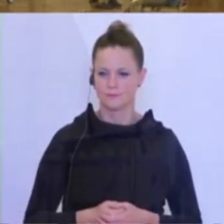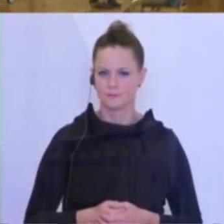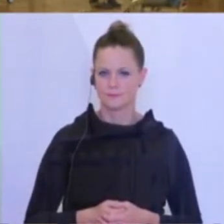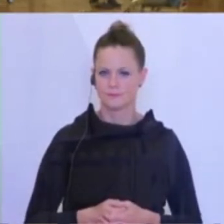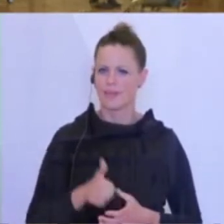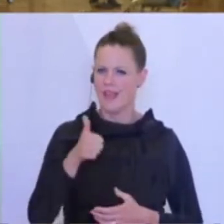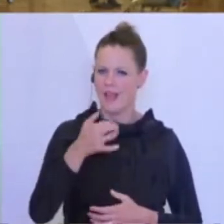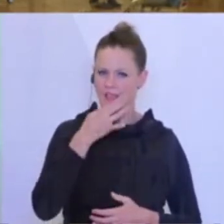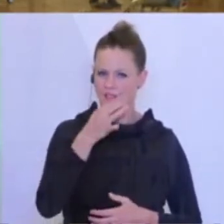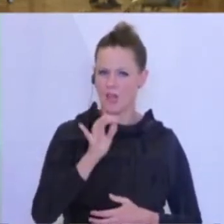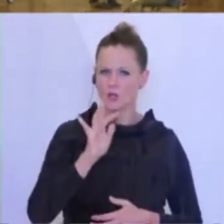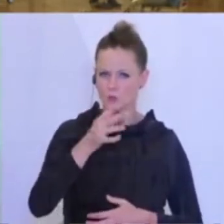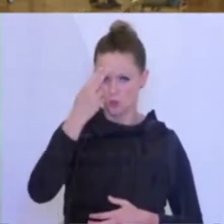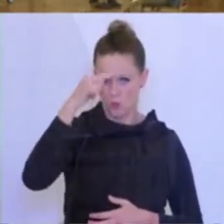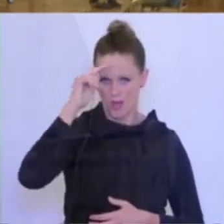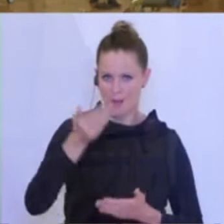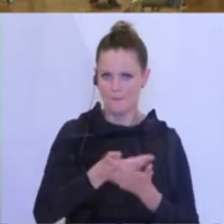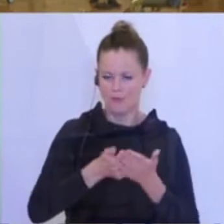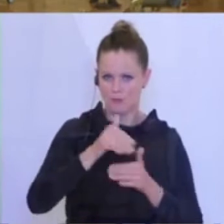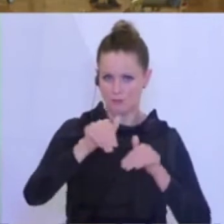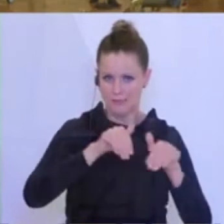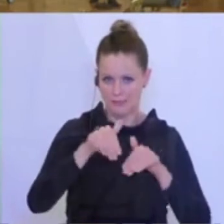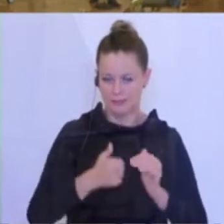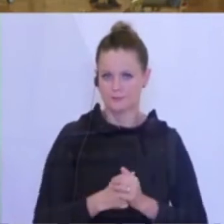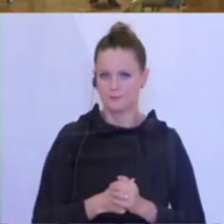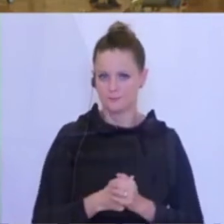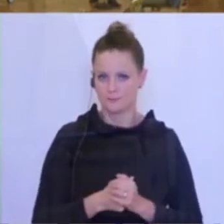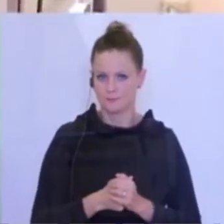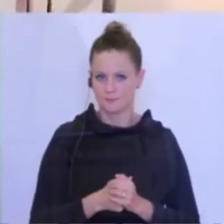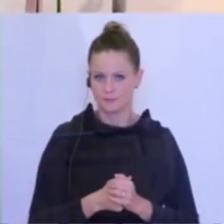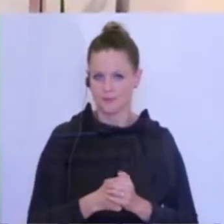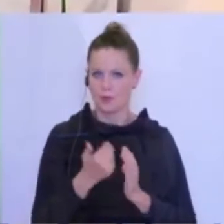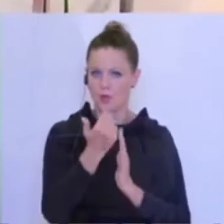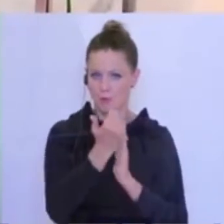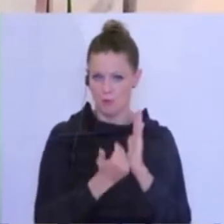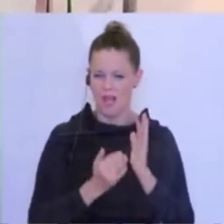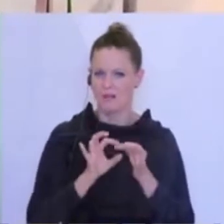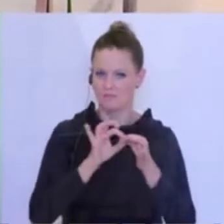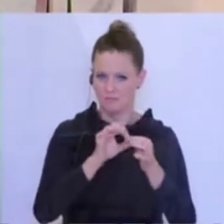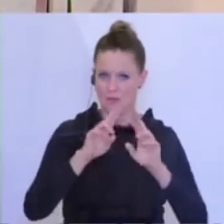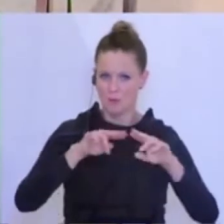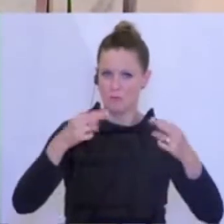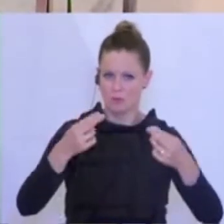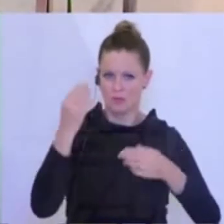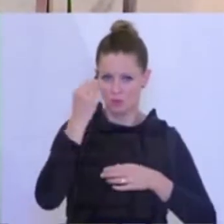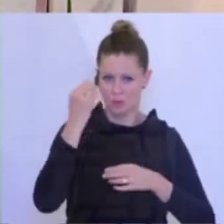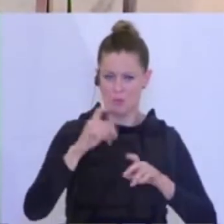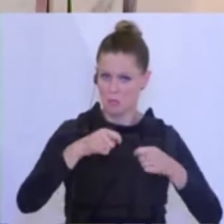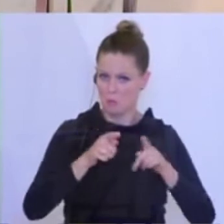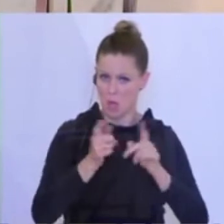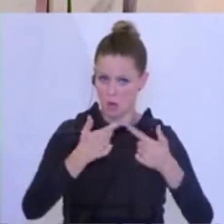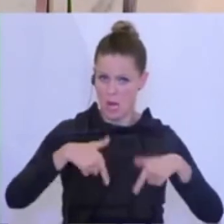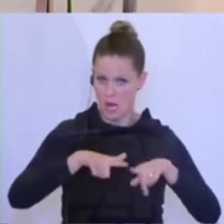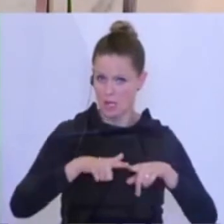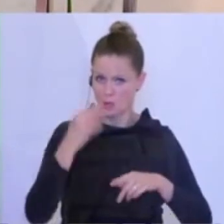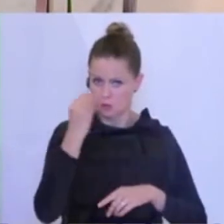Eine Frage der Herrn Bildungsminister. Das Programm betrifft jetzt die Bundesschulen, aber es gibt ja auch Landesschulen. Gibt es da